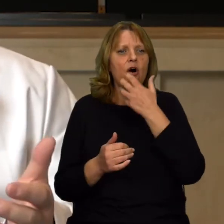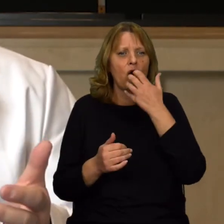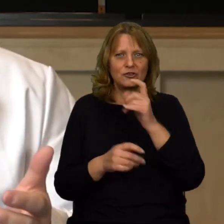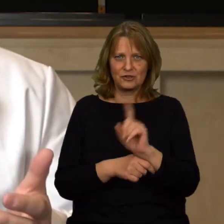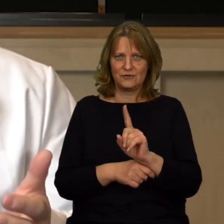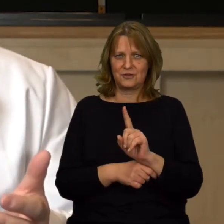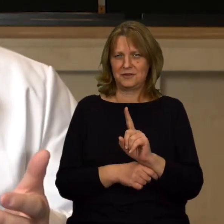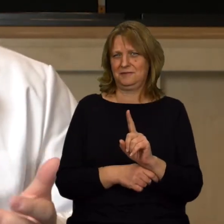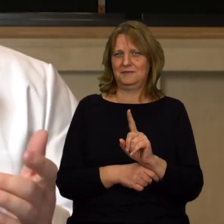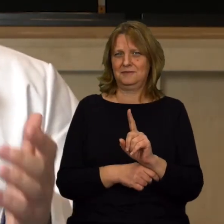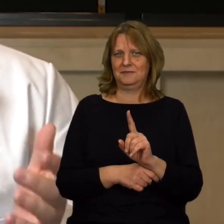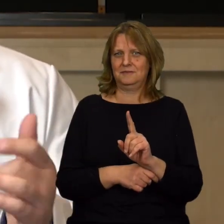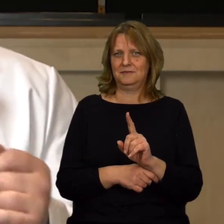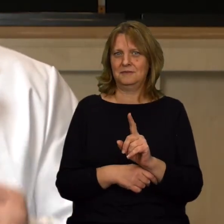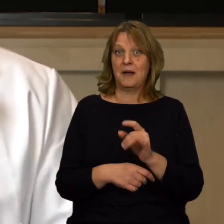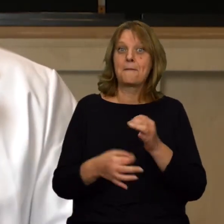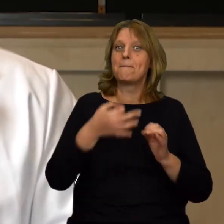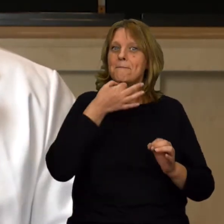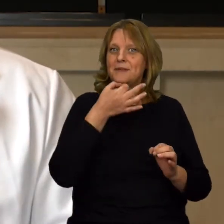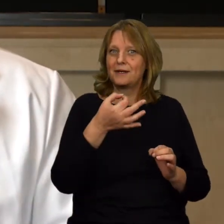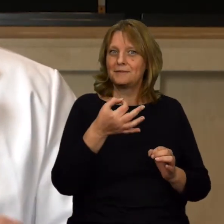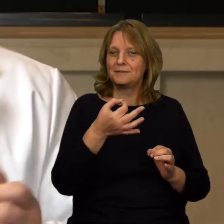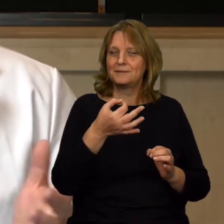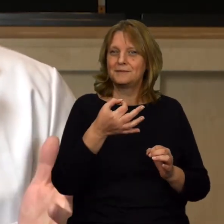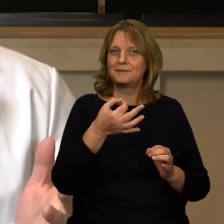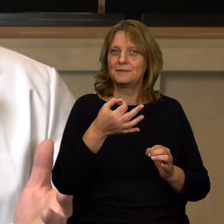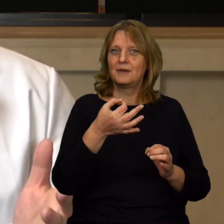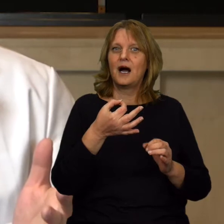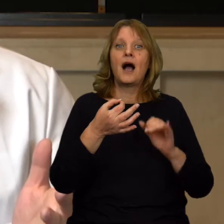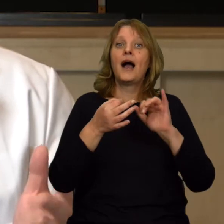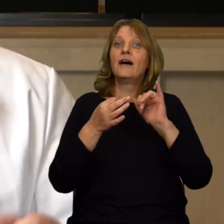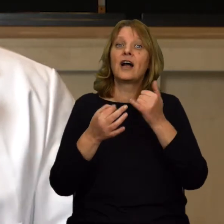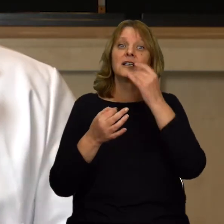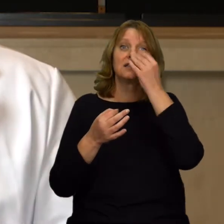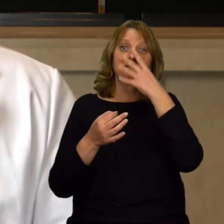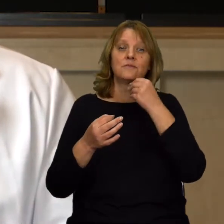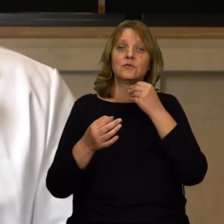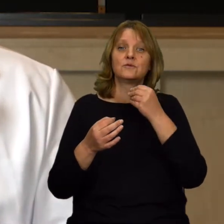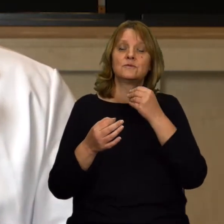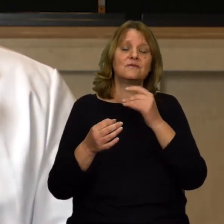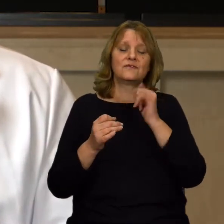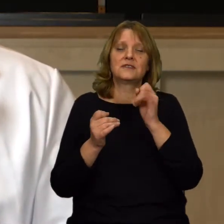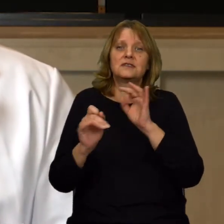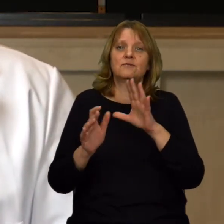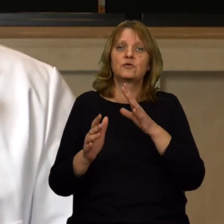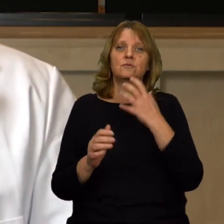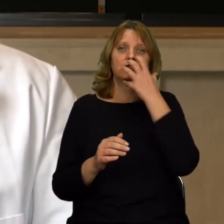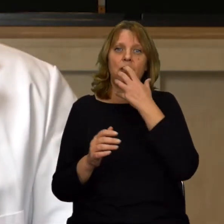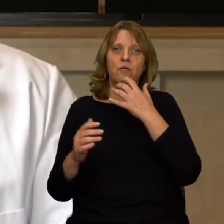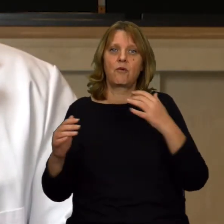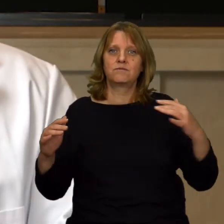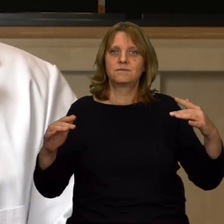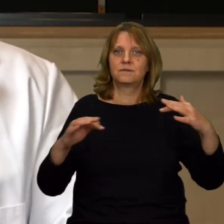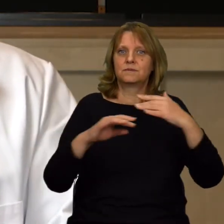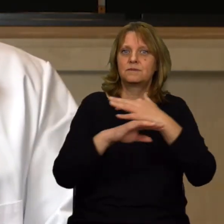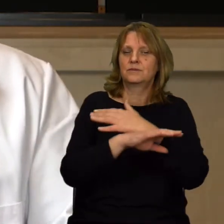od świeczki? To jest zarazem pytanie, jak transportuje się ciepło? Moi